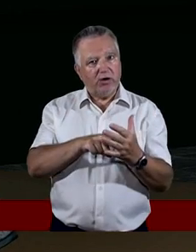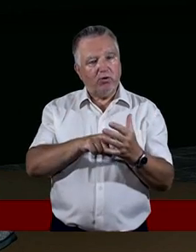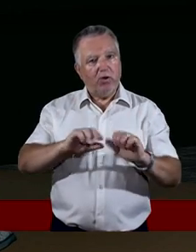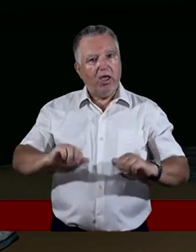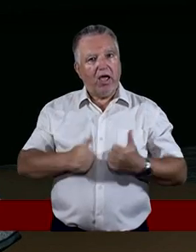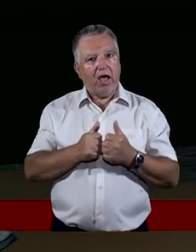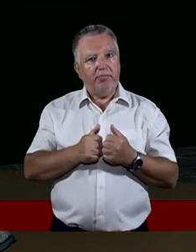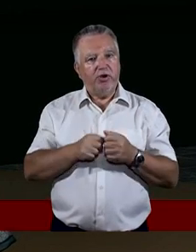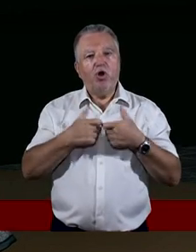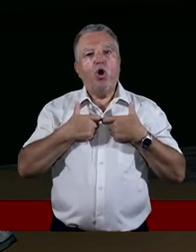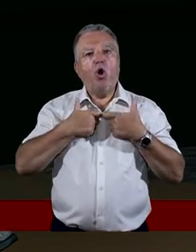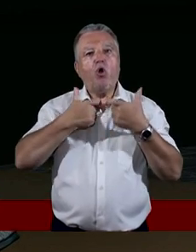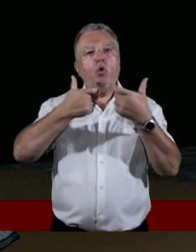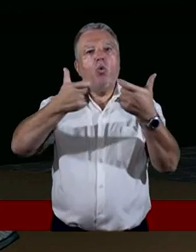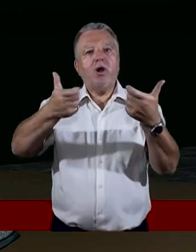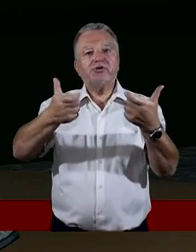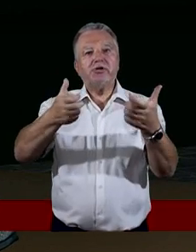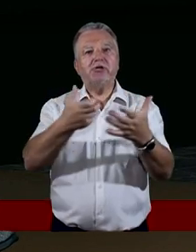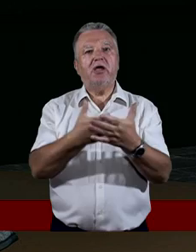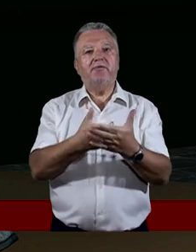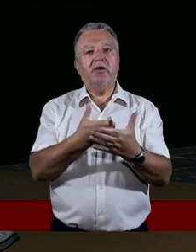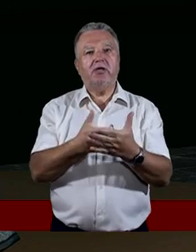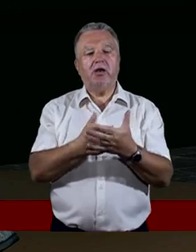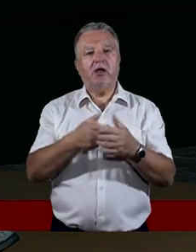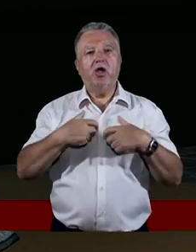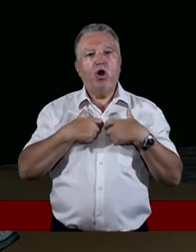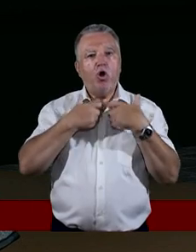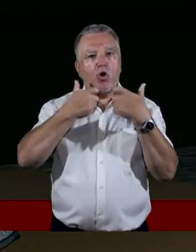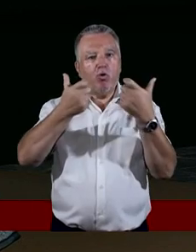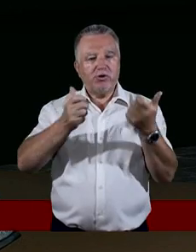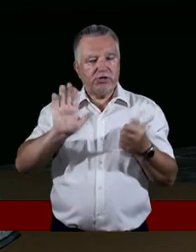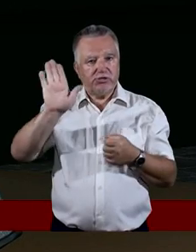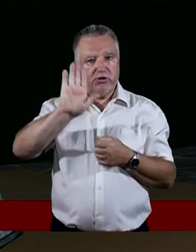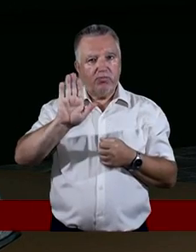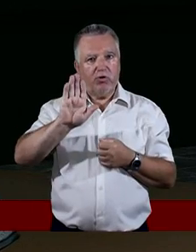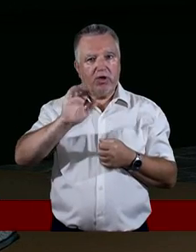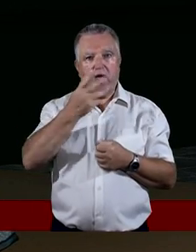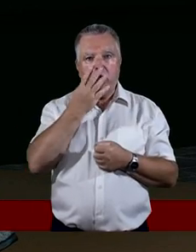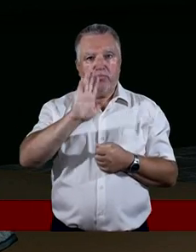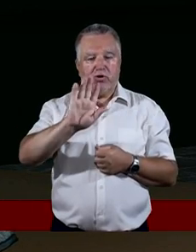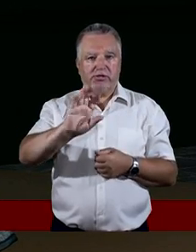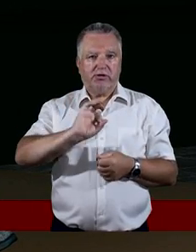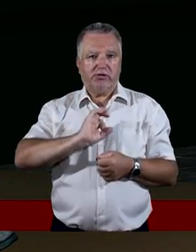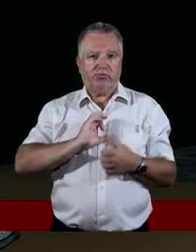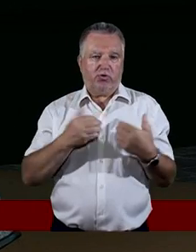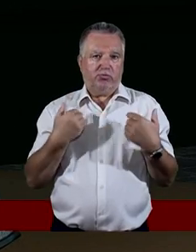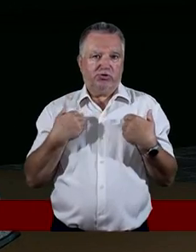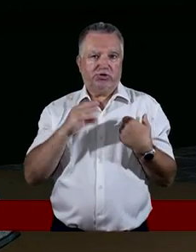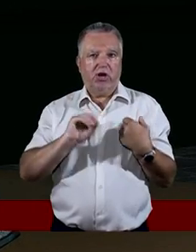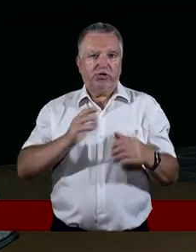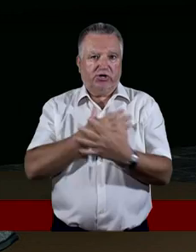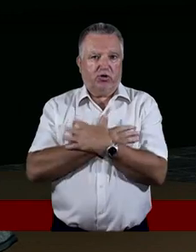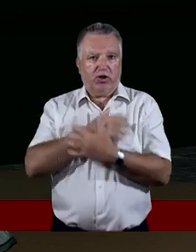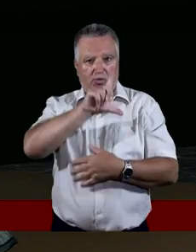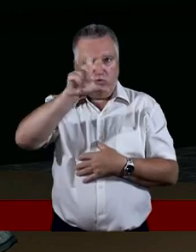wysłani po to, żeby rozgłaszać Ewangelię, rozgłaszać Boga i pokazywać swoim życiem, że